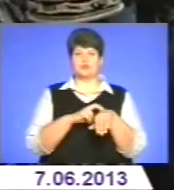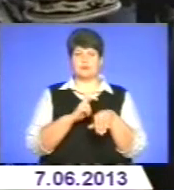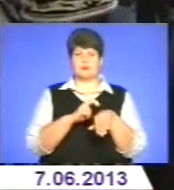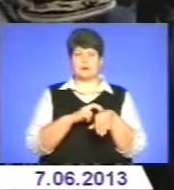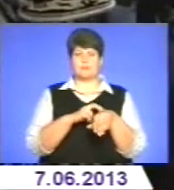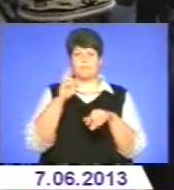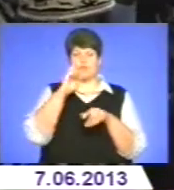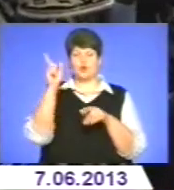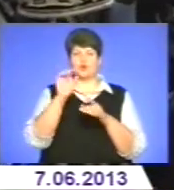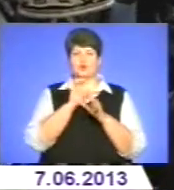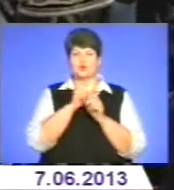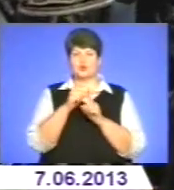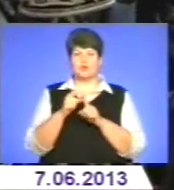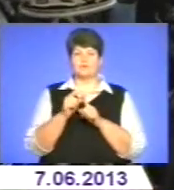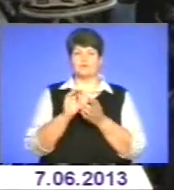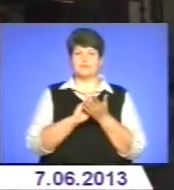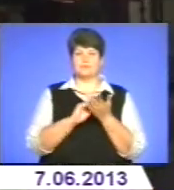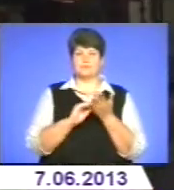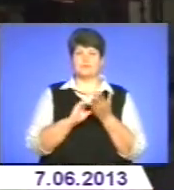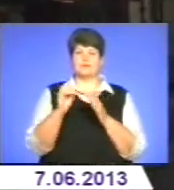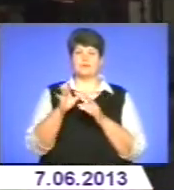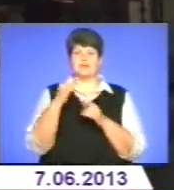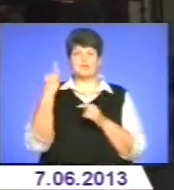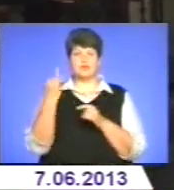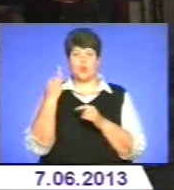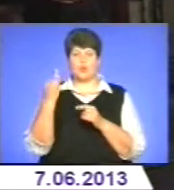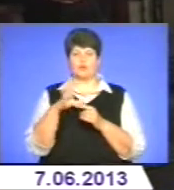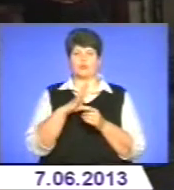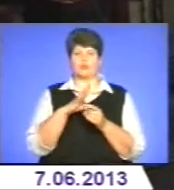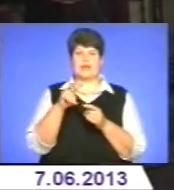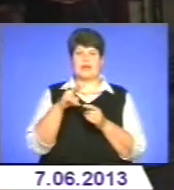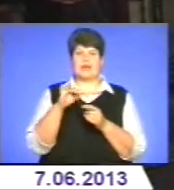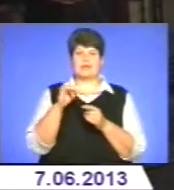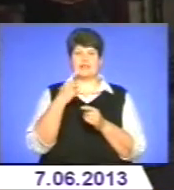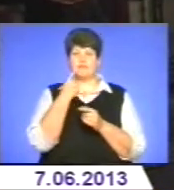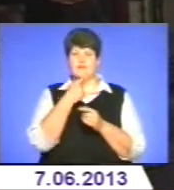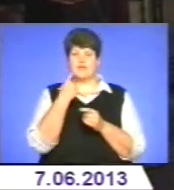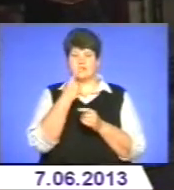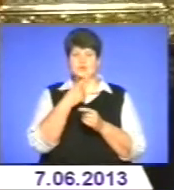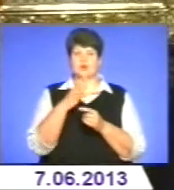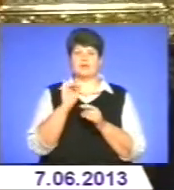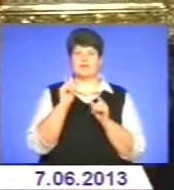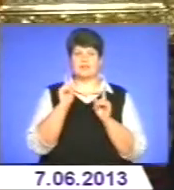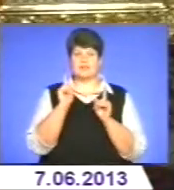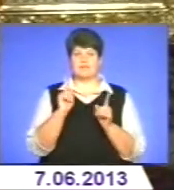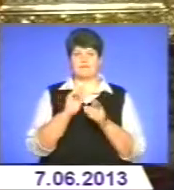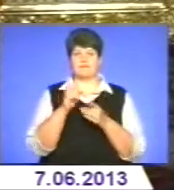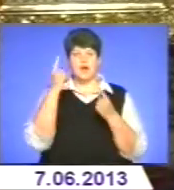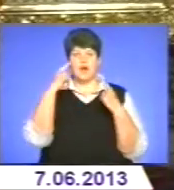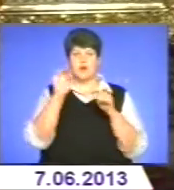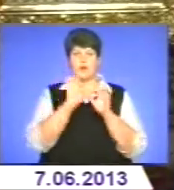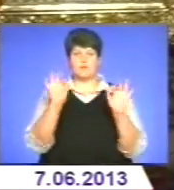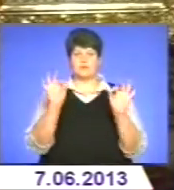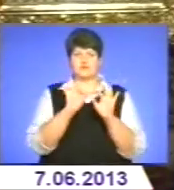богословом, публіцистом, видавцем, етнографом, істориком, лінгвістом і навіть композитором. Всі роки його хотіли